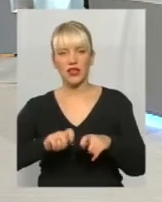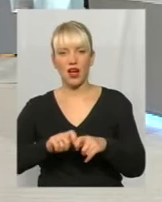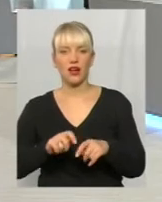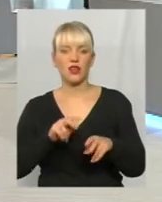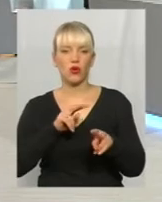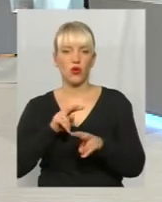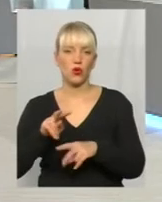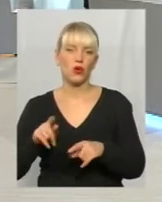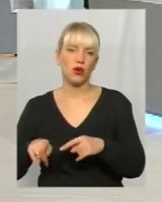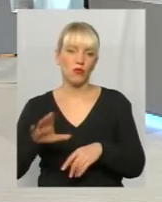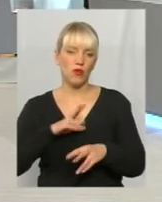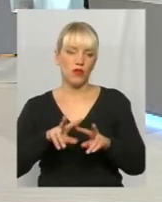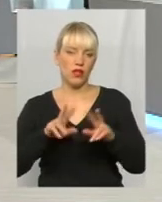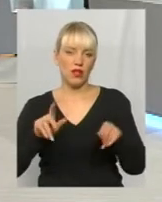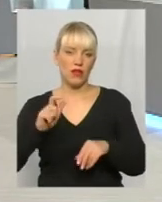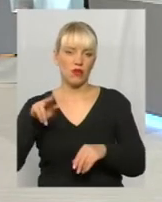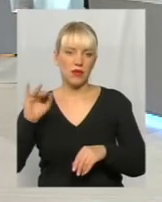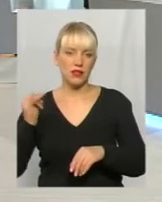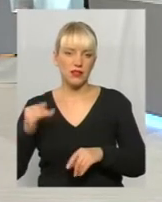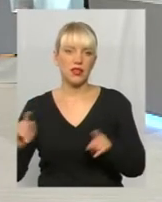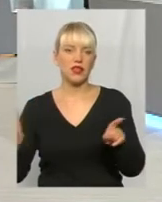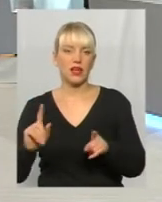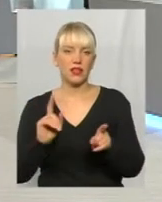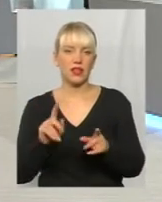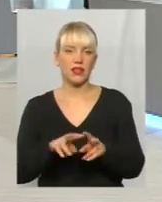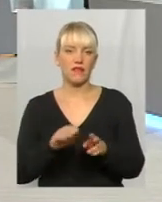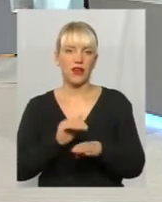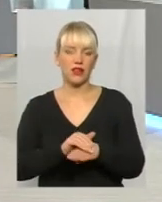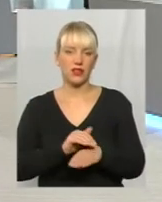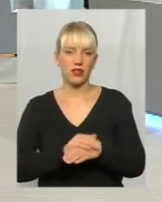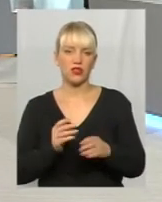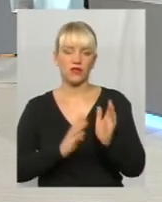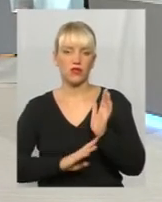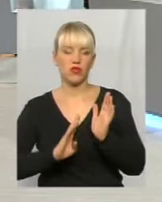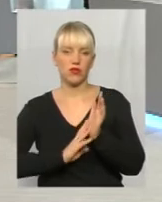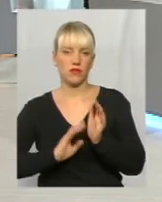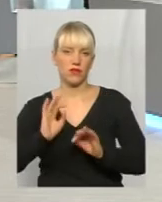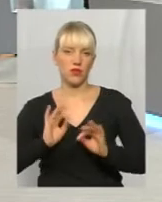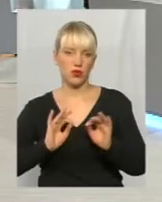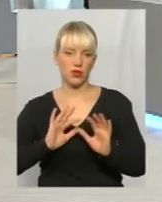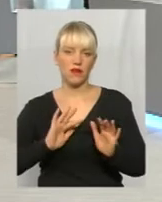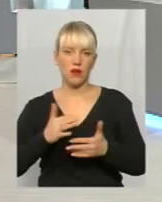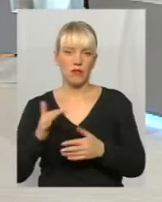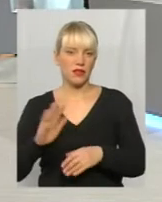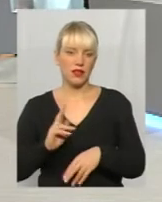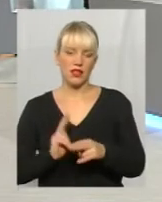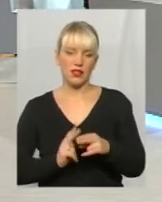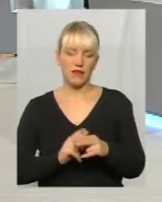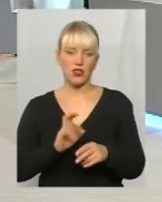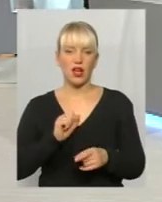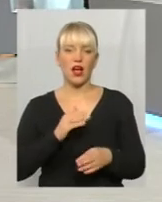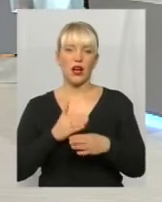ідентичний європейському, який фактично в 99% випадків не заважає, а